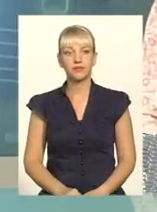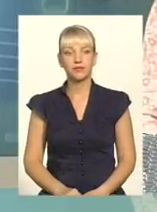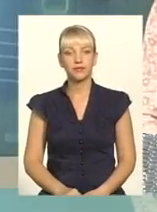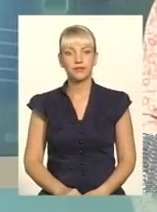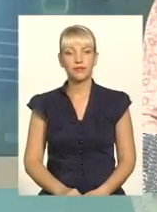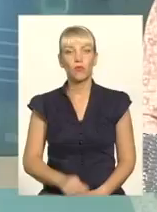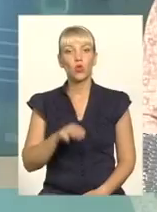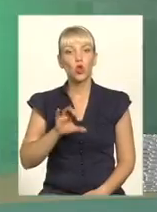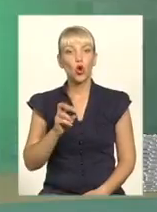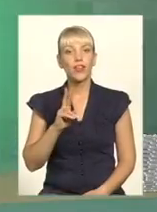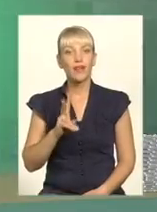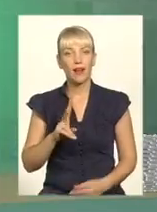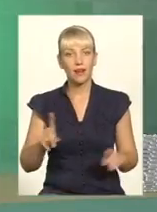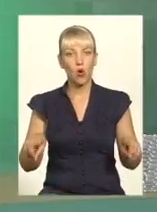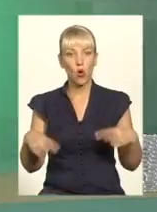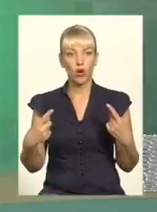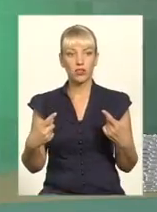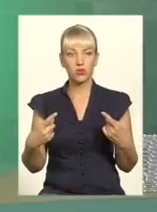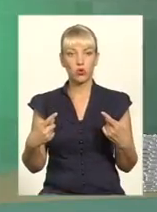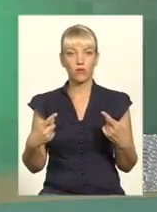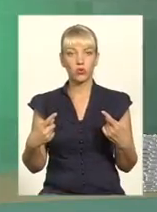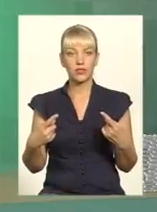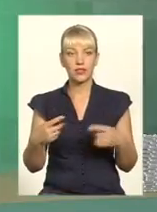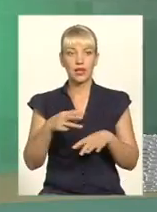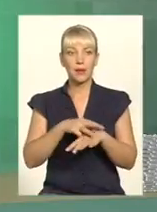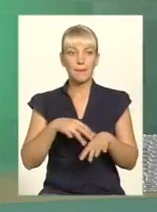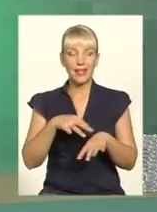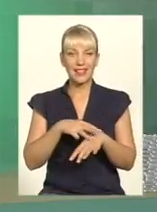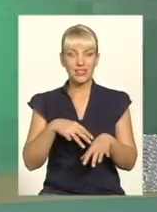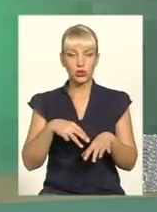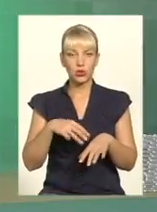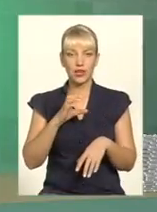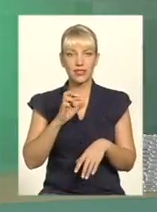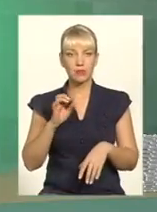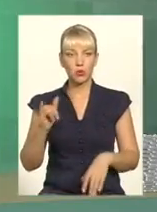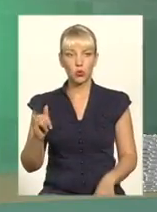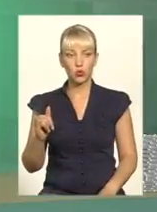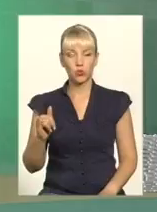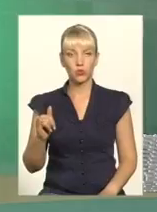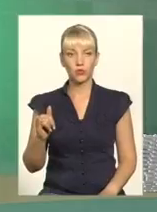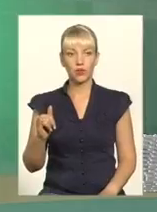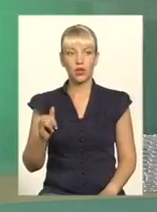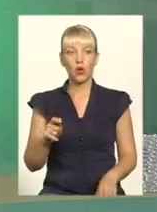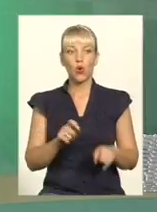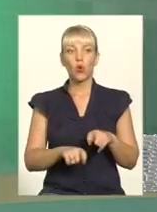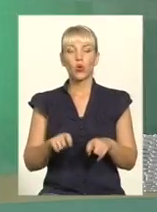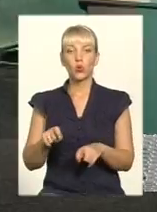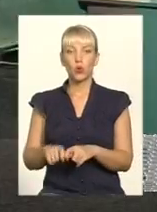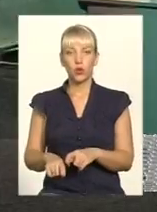То як організовується міліцію, СБУ контроль